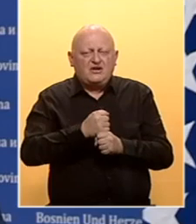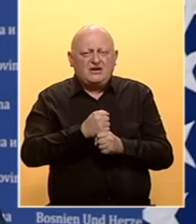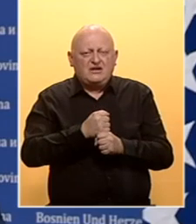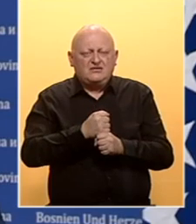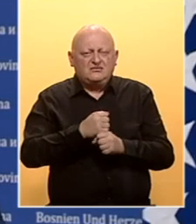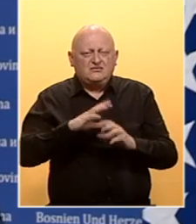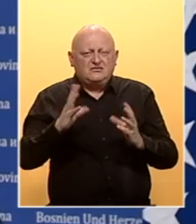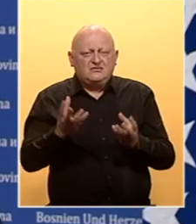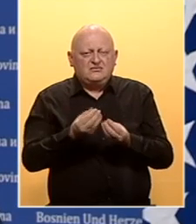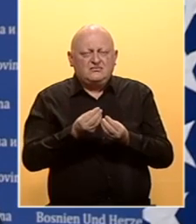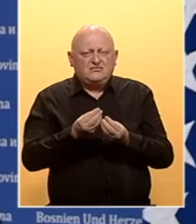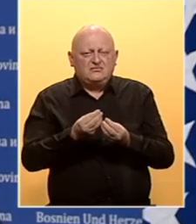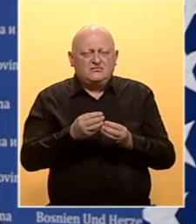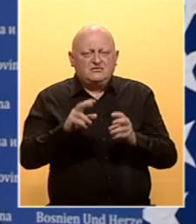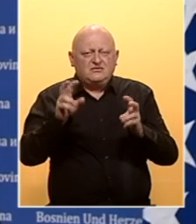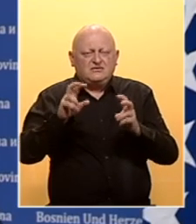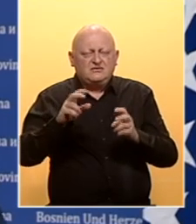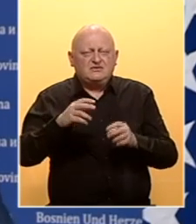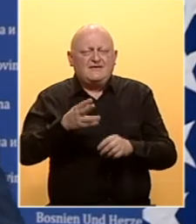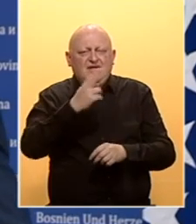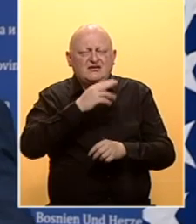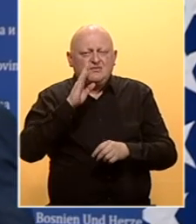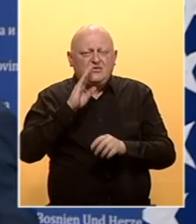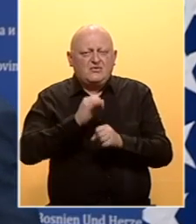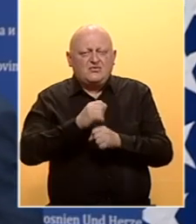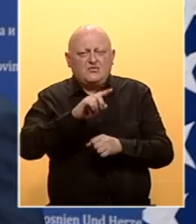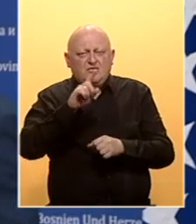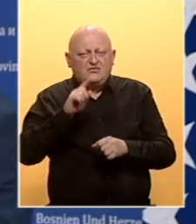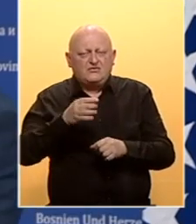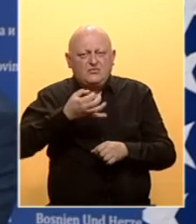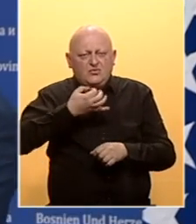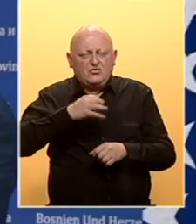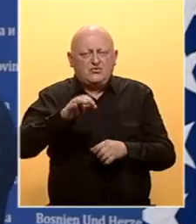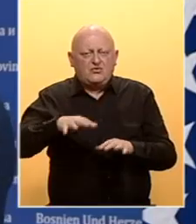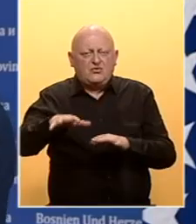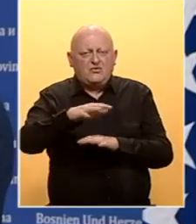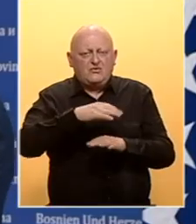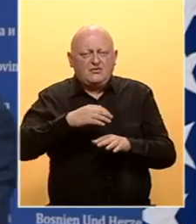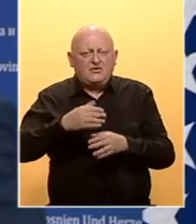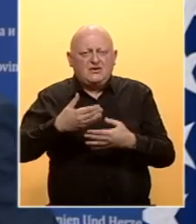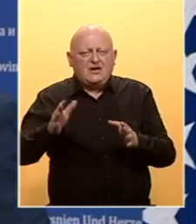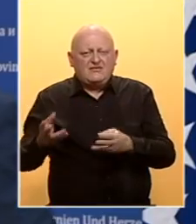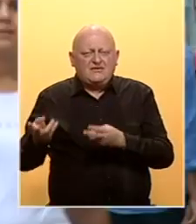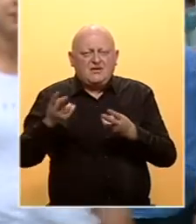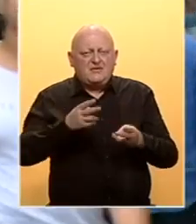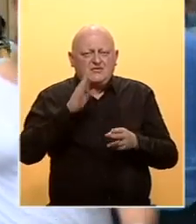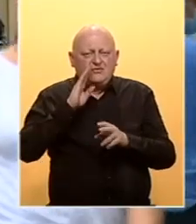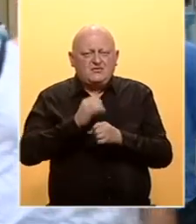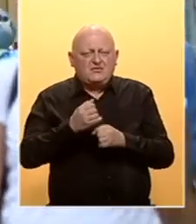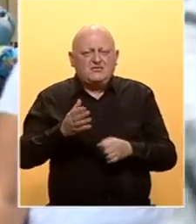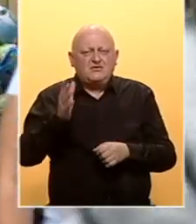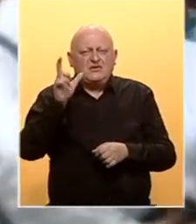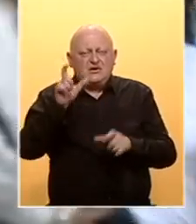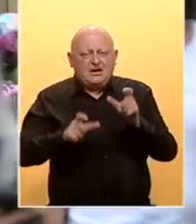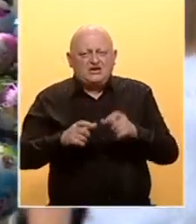zajedno sa izvršnim strukturama vlasti u BiH, kada je pitanju unapređenje oblasti javnih nabavki u BiH. I građanima